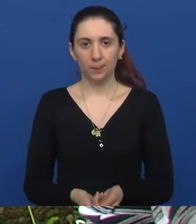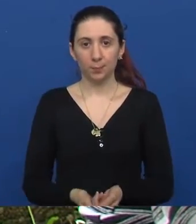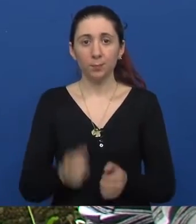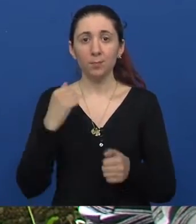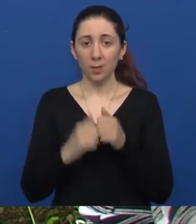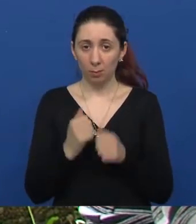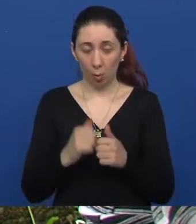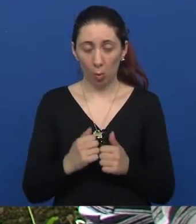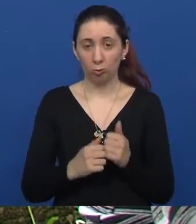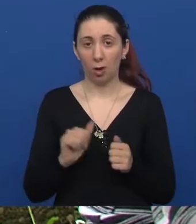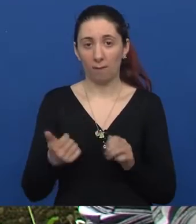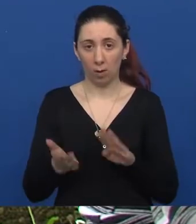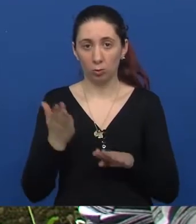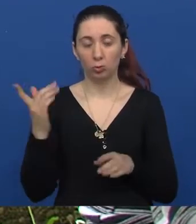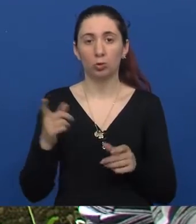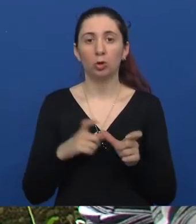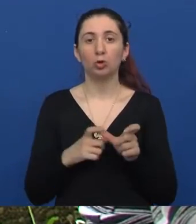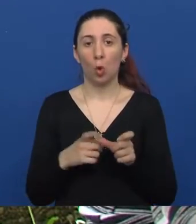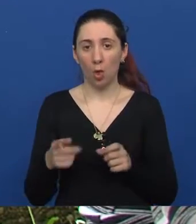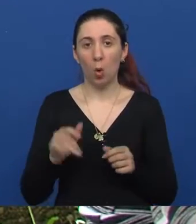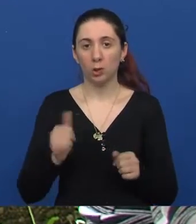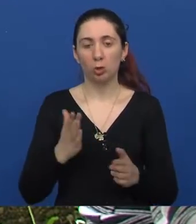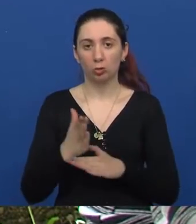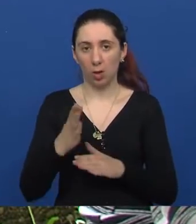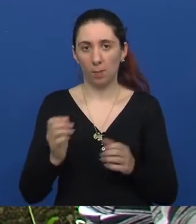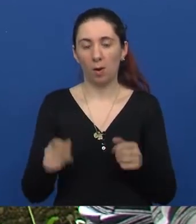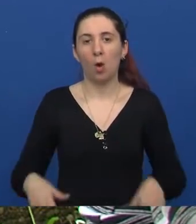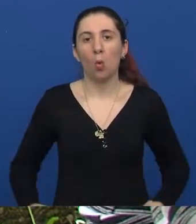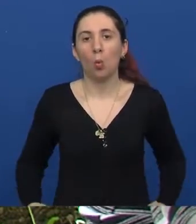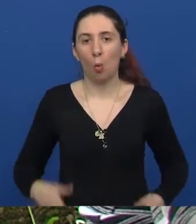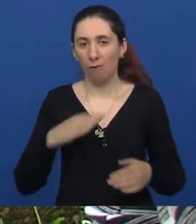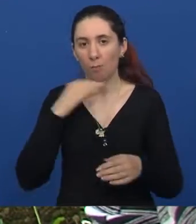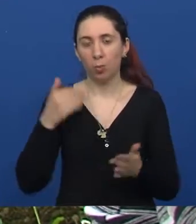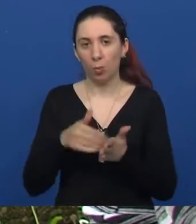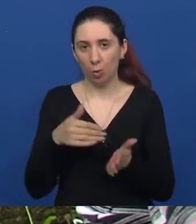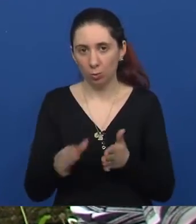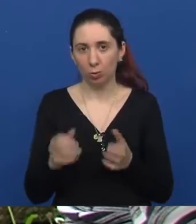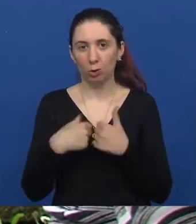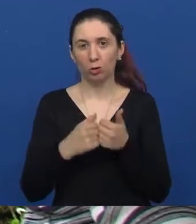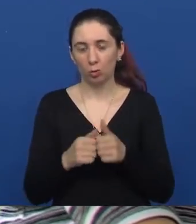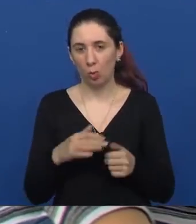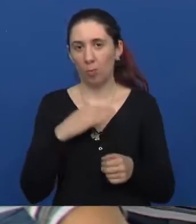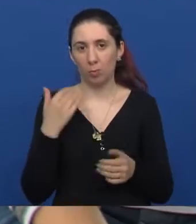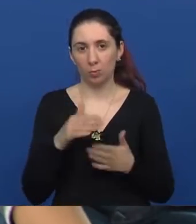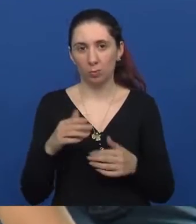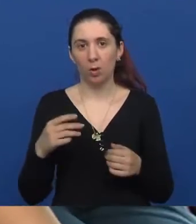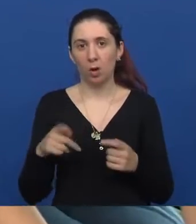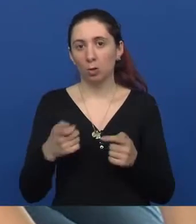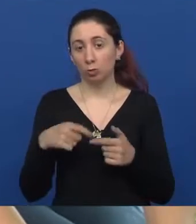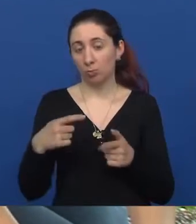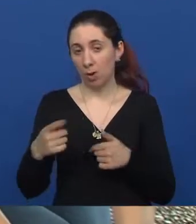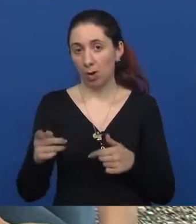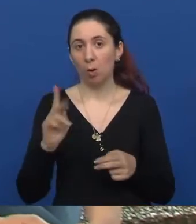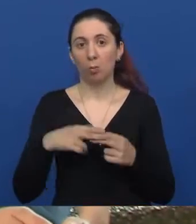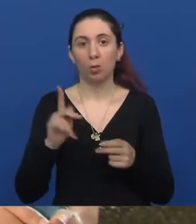Pogoršava se, znači, skolioza napreduje, kukovi se troše, pa ću u skorije vrijeme morati ih